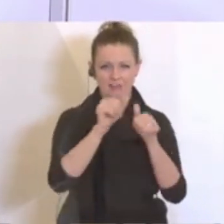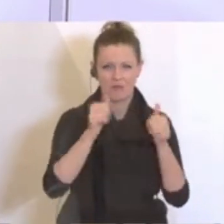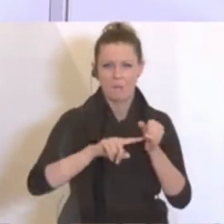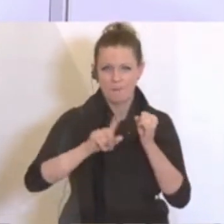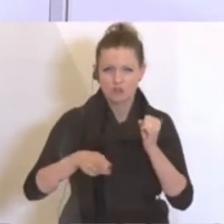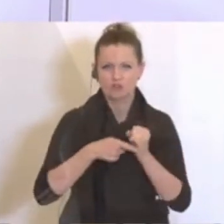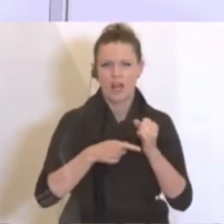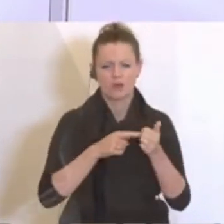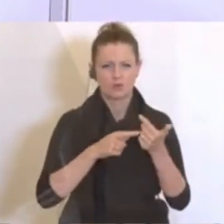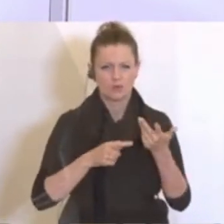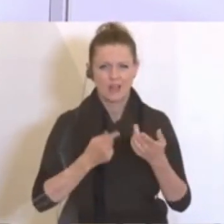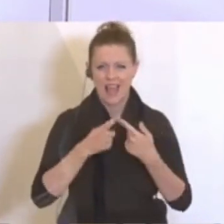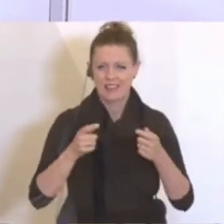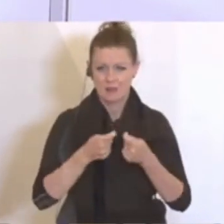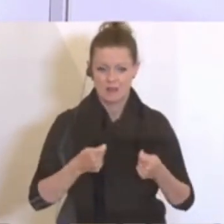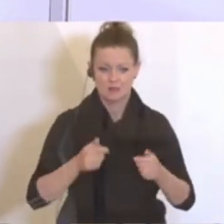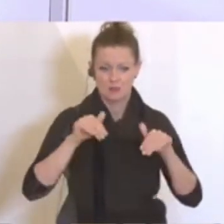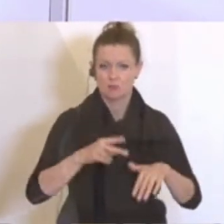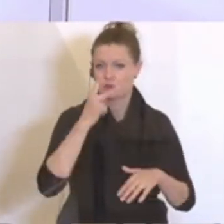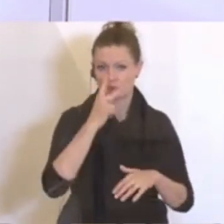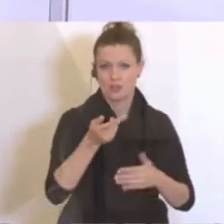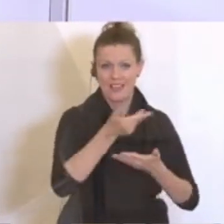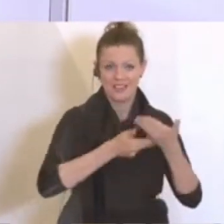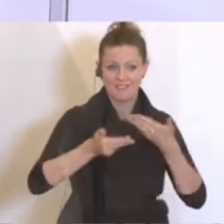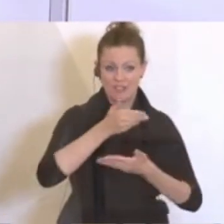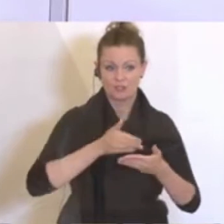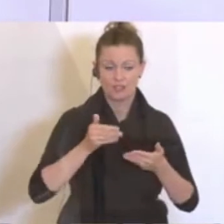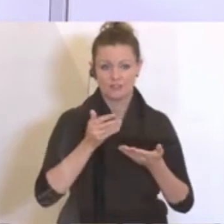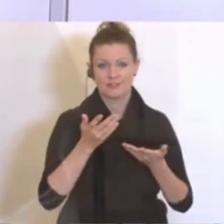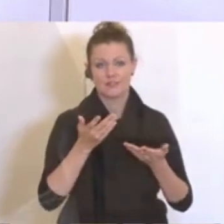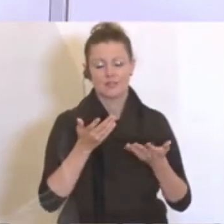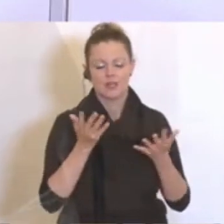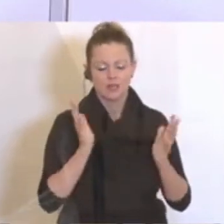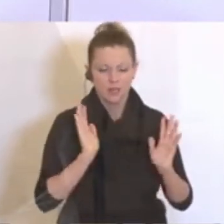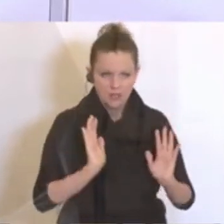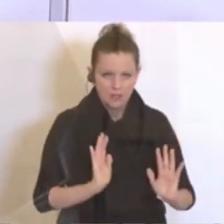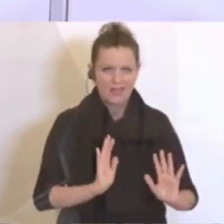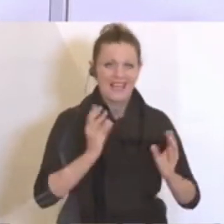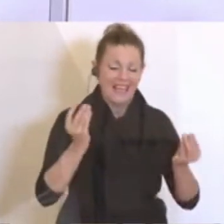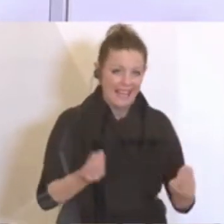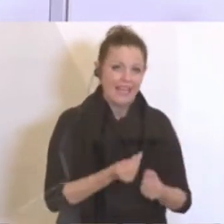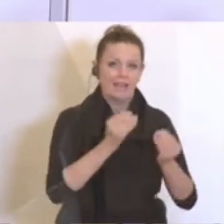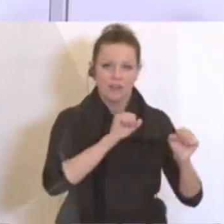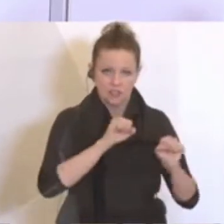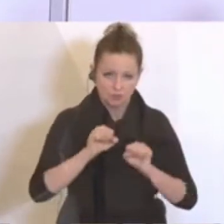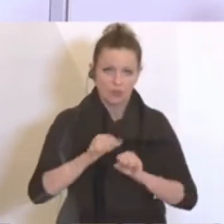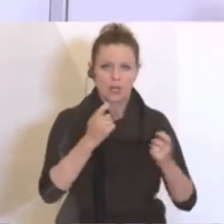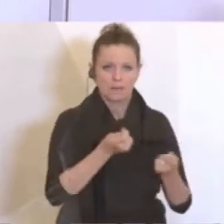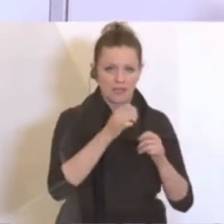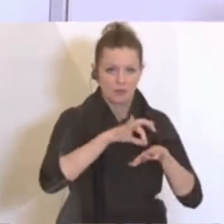anderen Maßnahmen dafür sorgen, dass es wirtschaftlich halbwegs möglich ist, diese Betriebe zu führen.